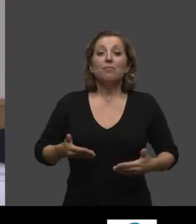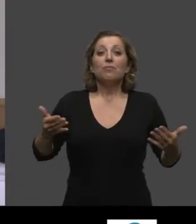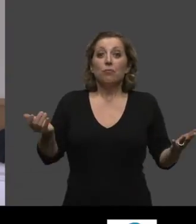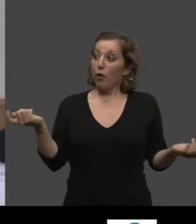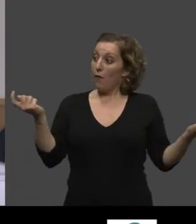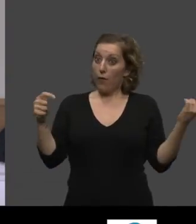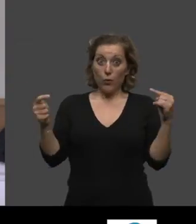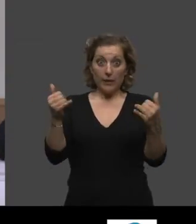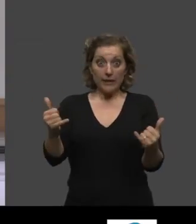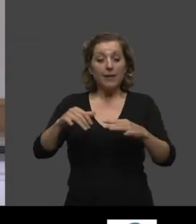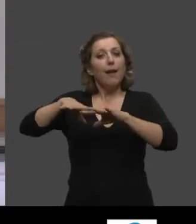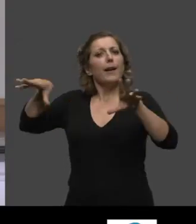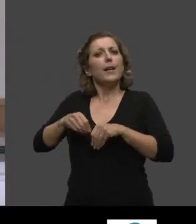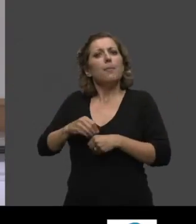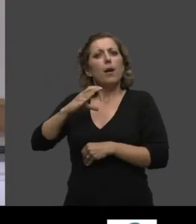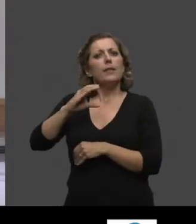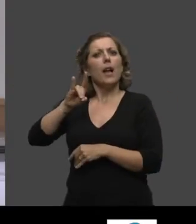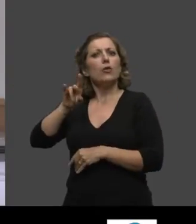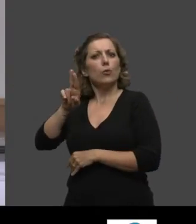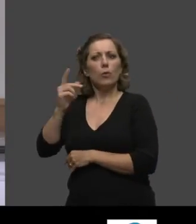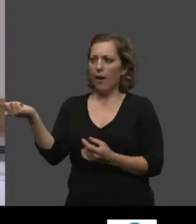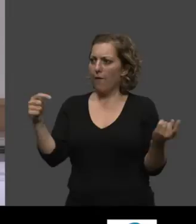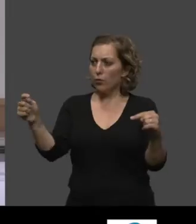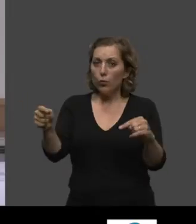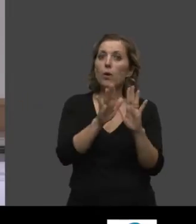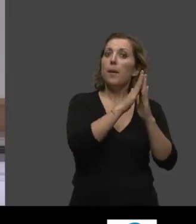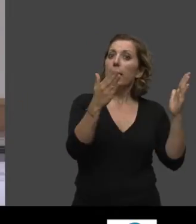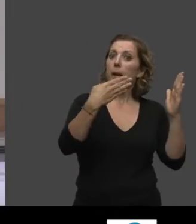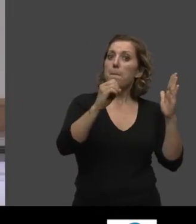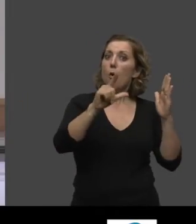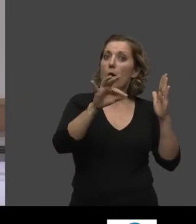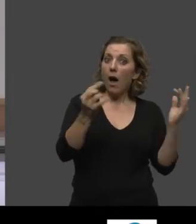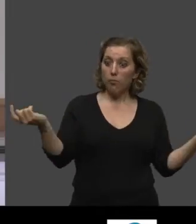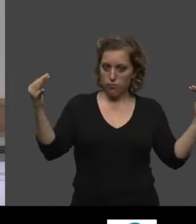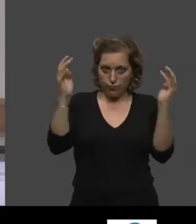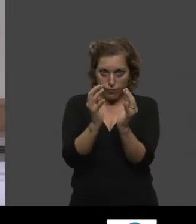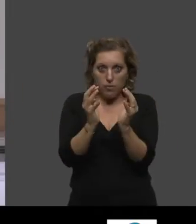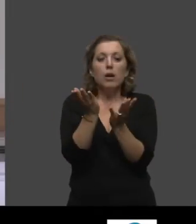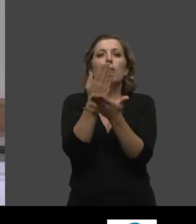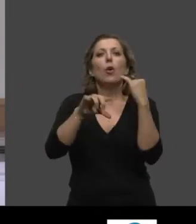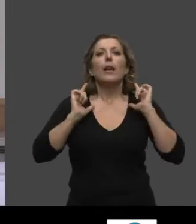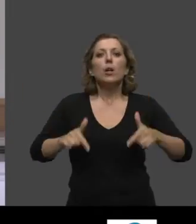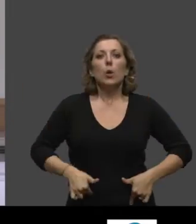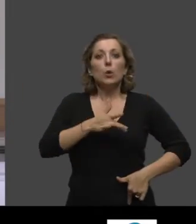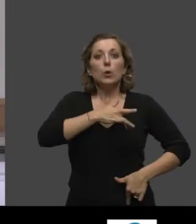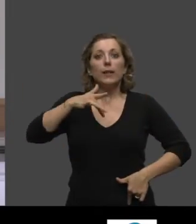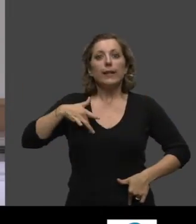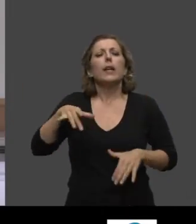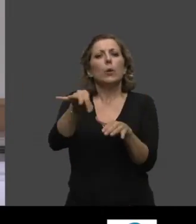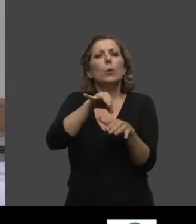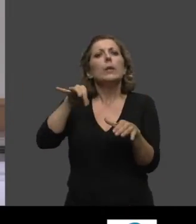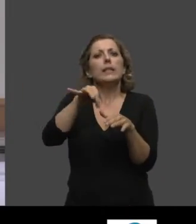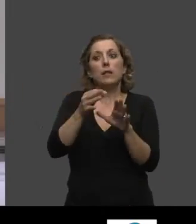déplacés, l'équipe du CHU et la librairie MOLA, au sein de l'école de santé de cuisine,